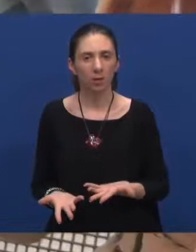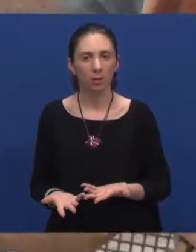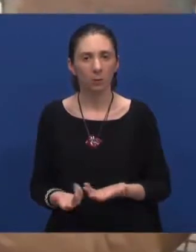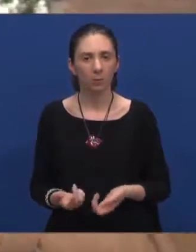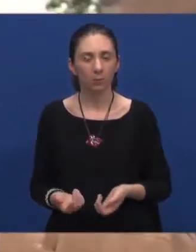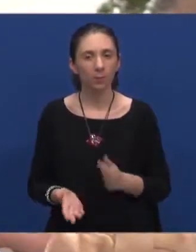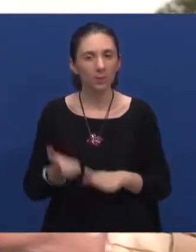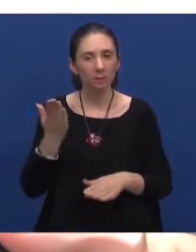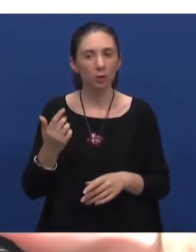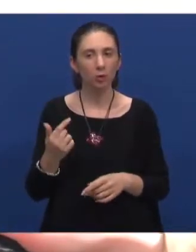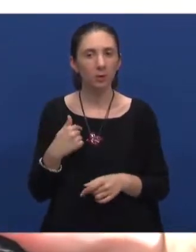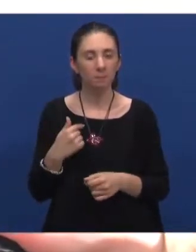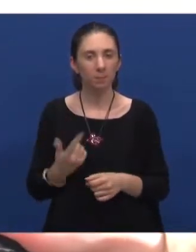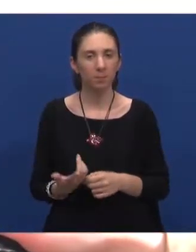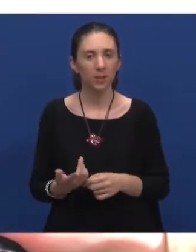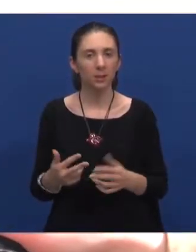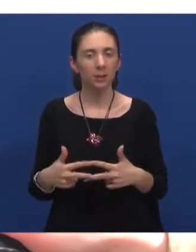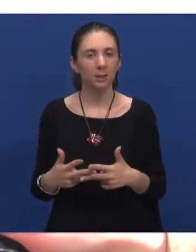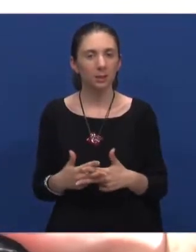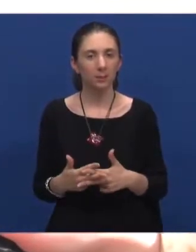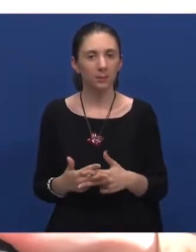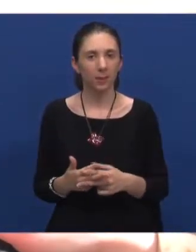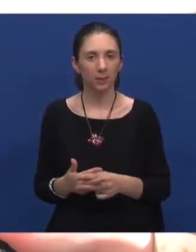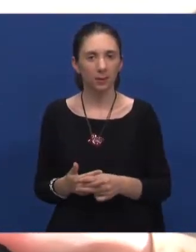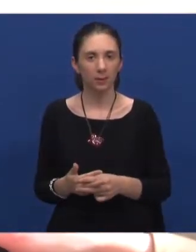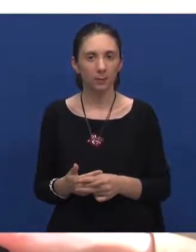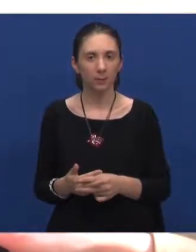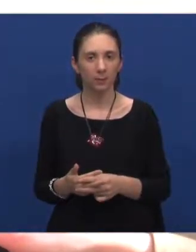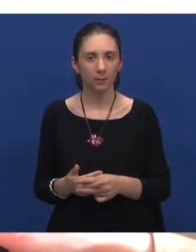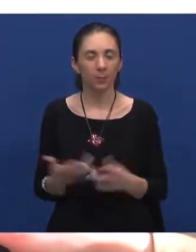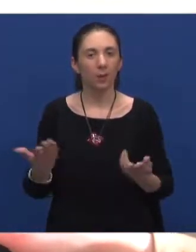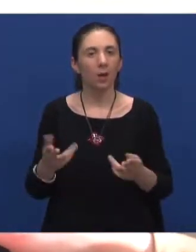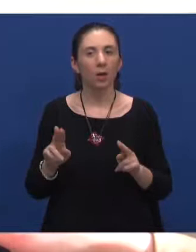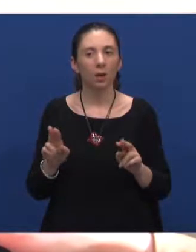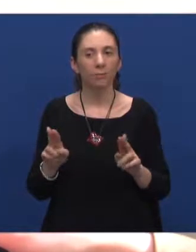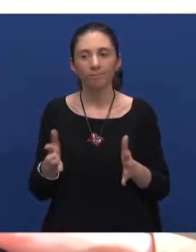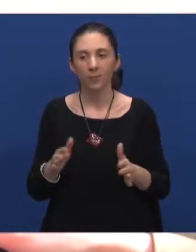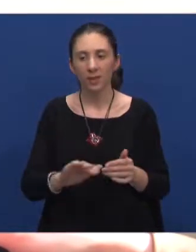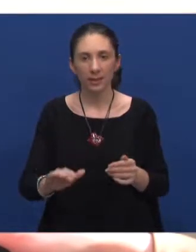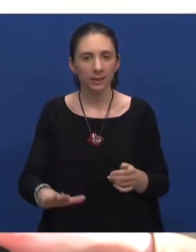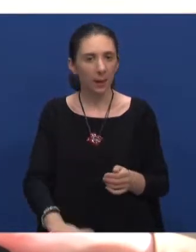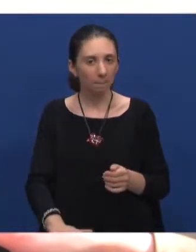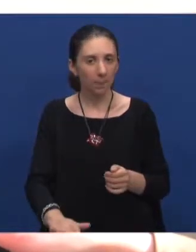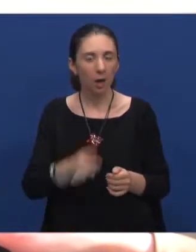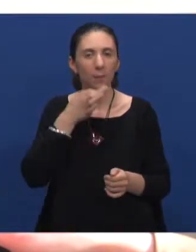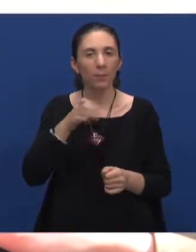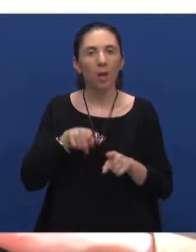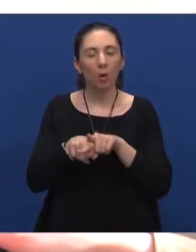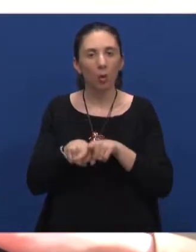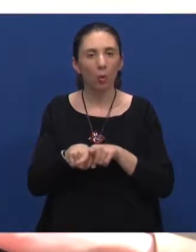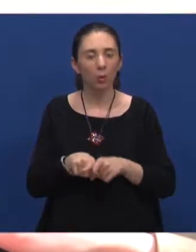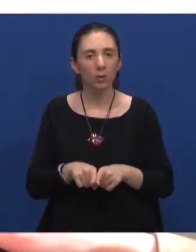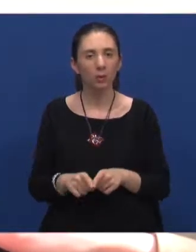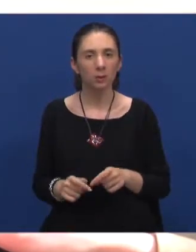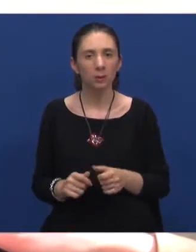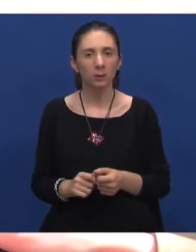Pa, najviše me zapravo smeta kada možda djeca, malina, pitaju roditelje